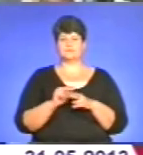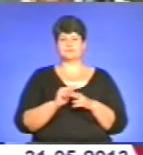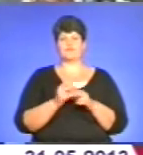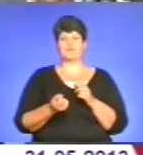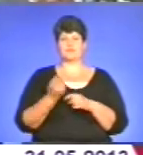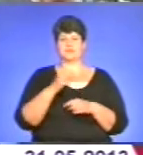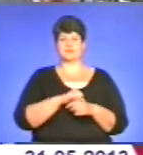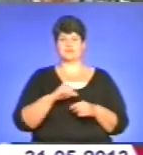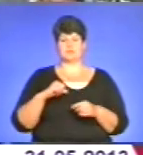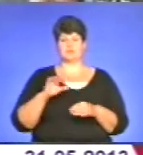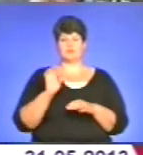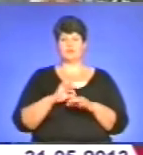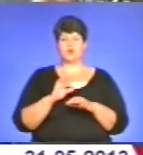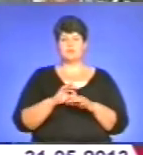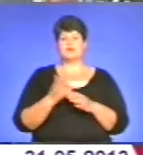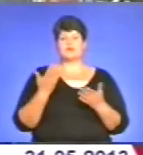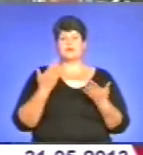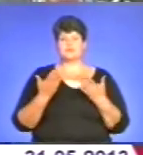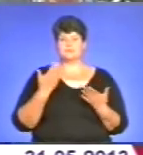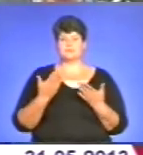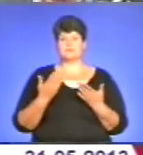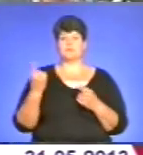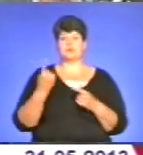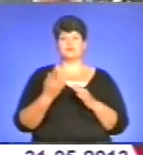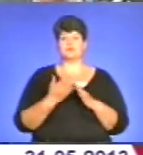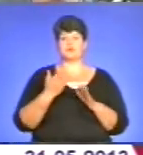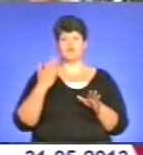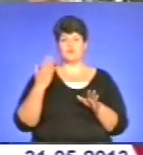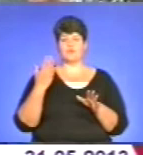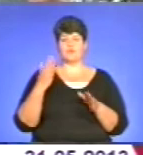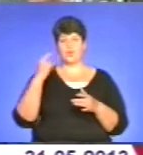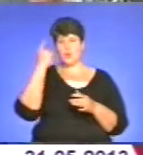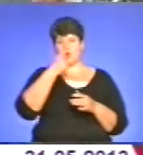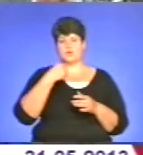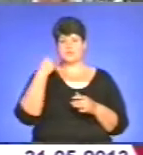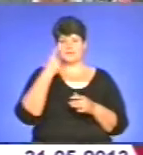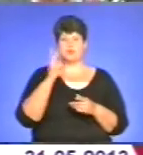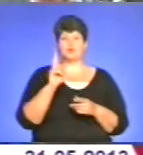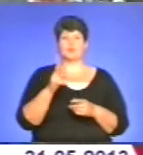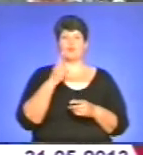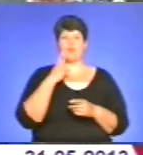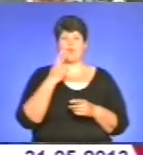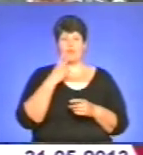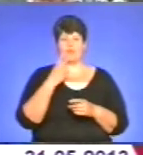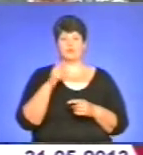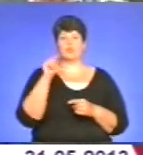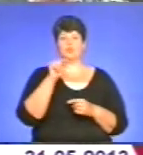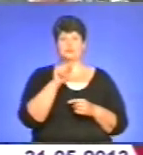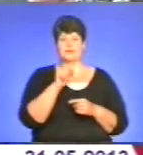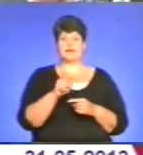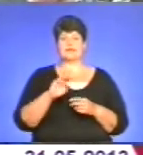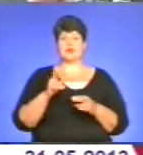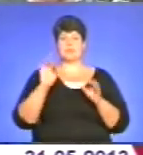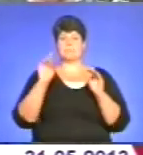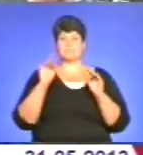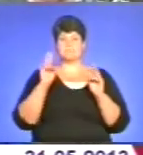захворювань. Так як першочергово осіб, які курять, у них, як правило, пониження